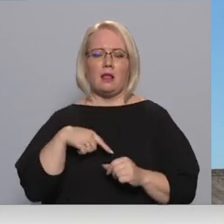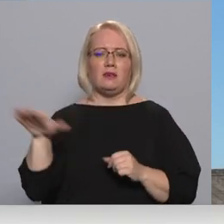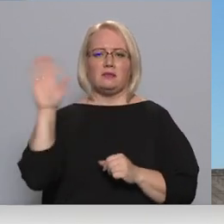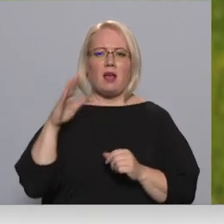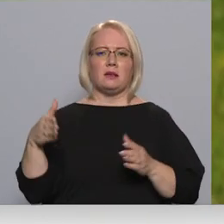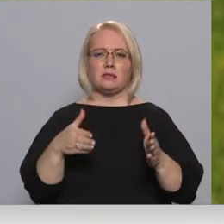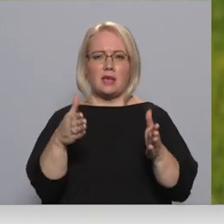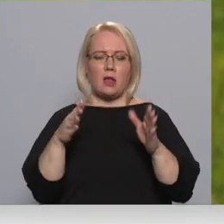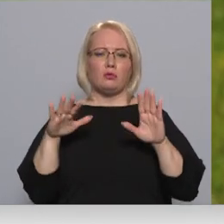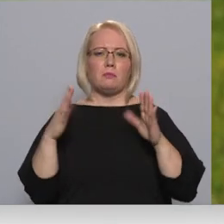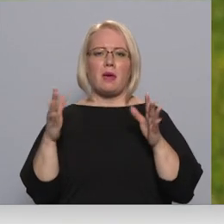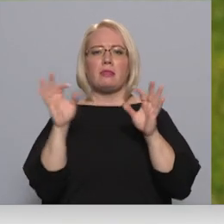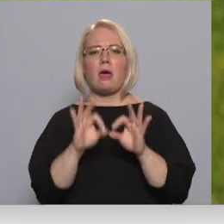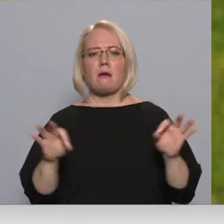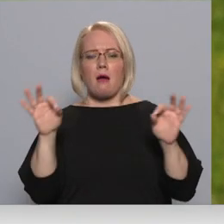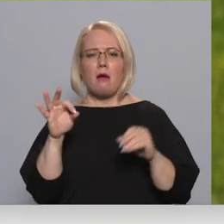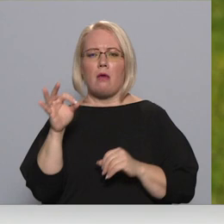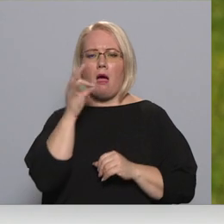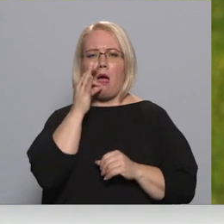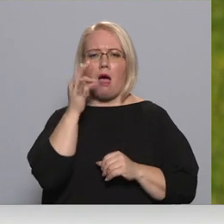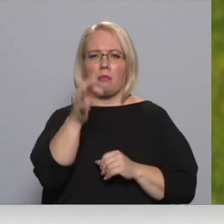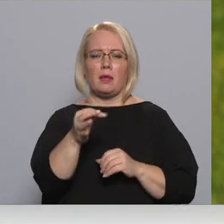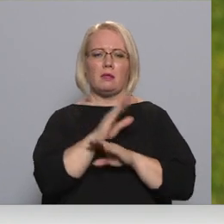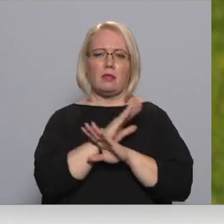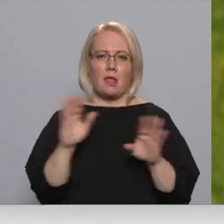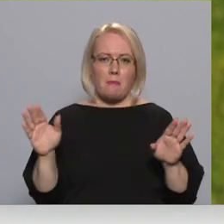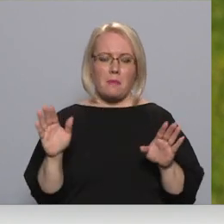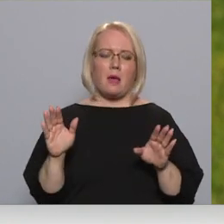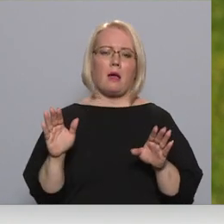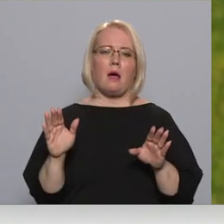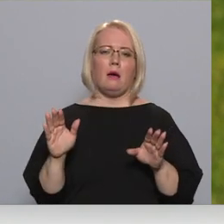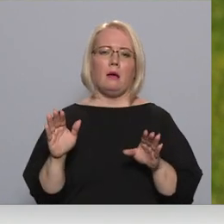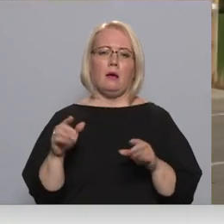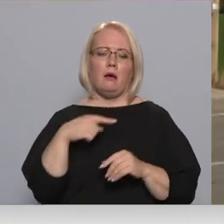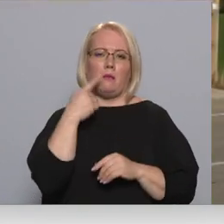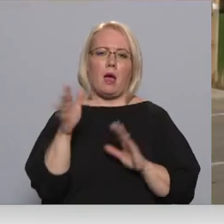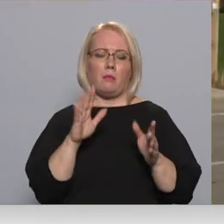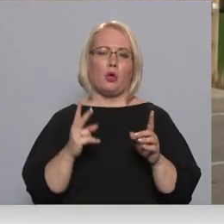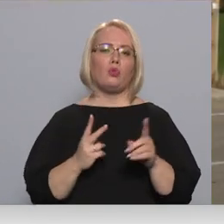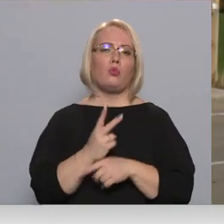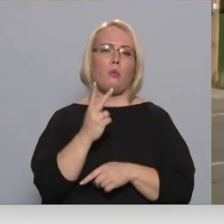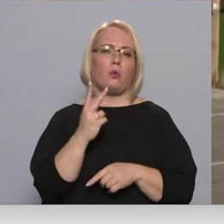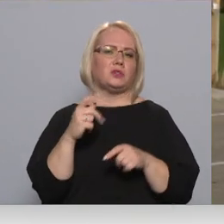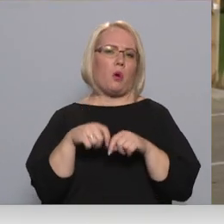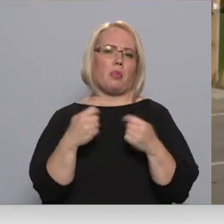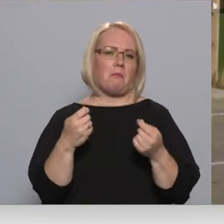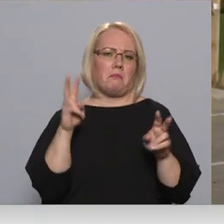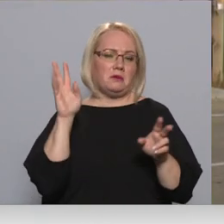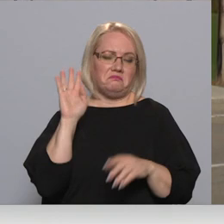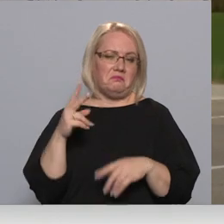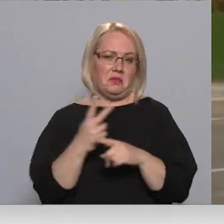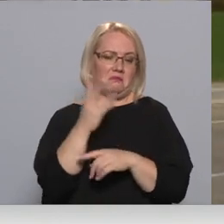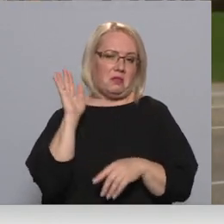ceļus, bet nekāda atbilde netika sniegta un apmēram pateikt, ka dubults jau neplīst. Un tā šī